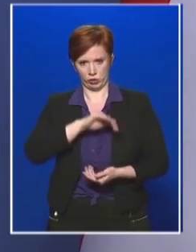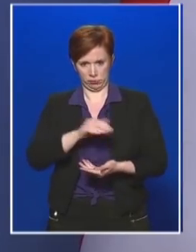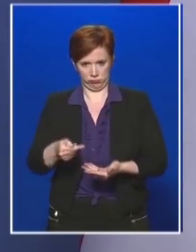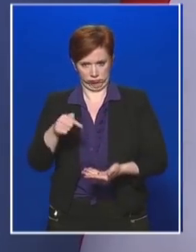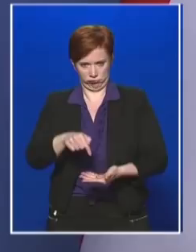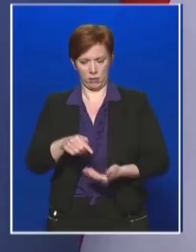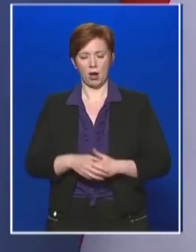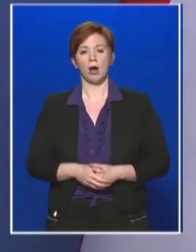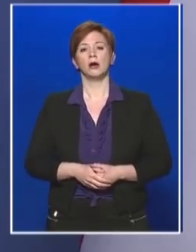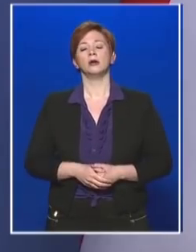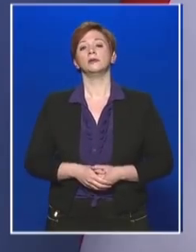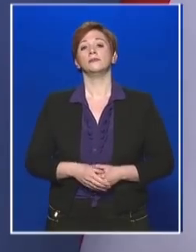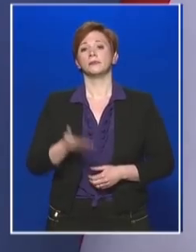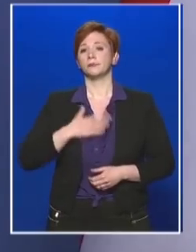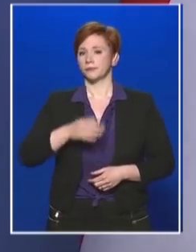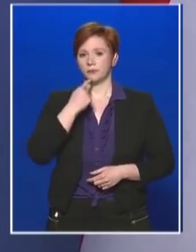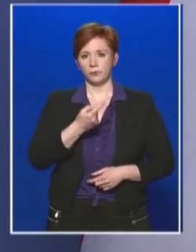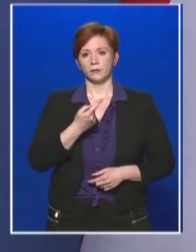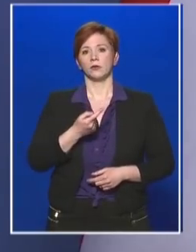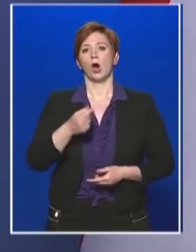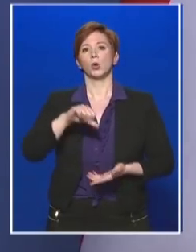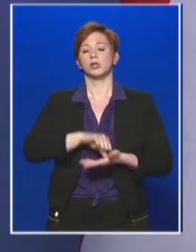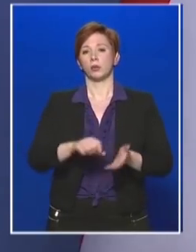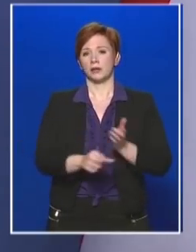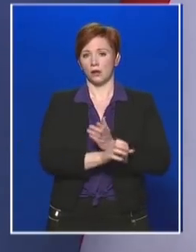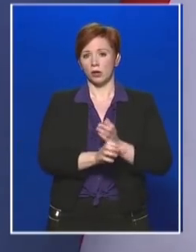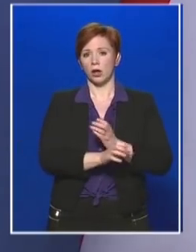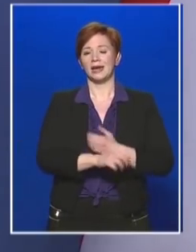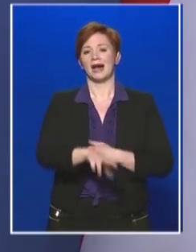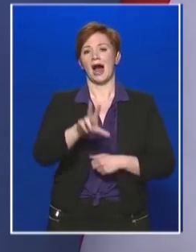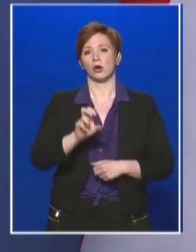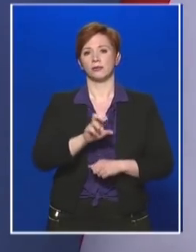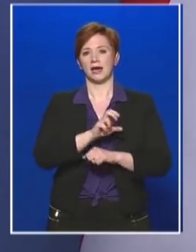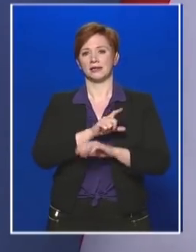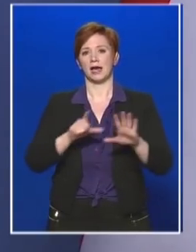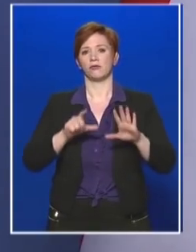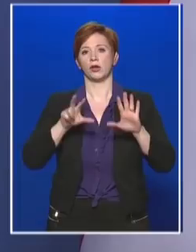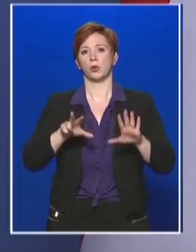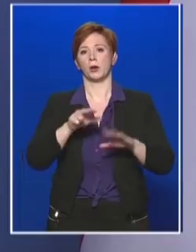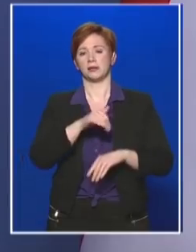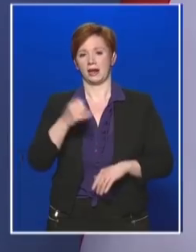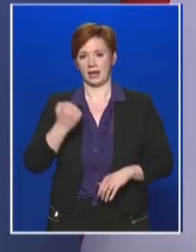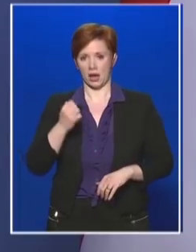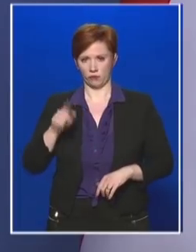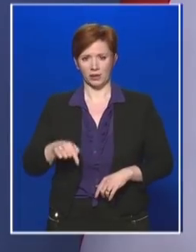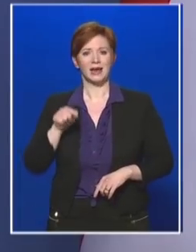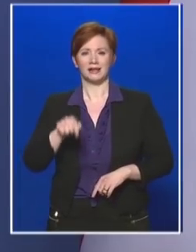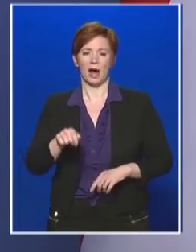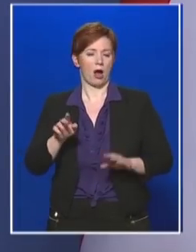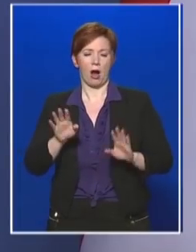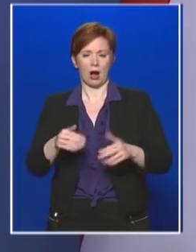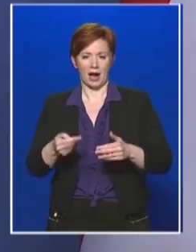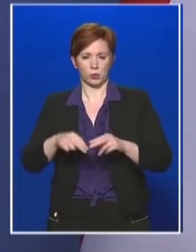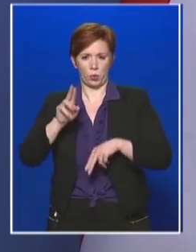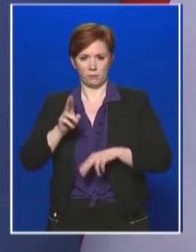azt jelezni, hogy a járvány elleni védekezés központi tartaléka az 378 milliárd forint, de ez egy felülről nyitott előirányzat, tehát a